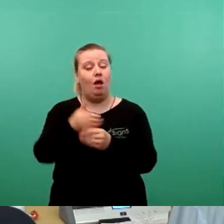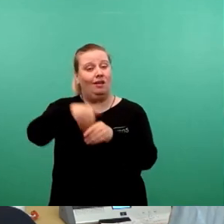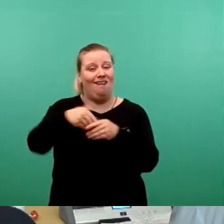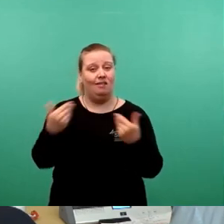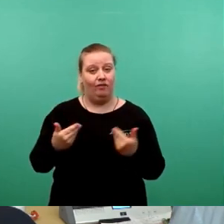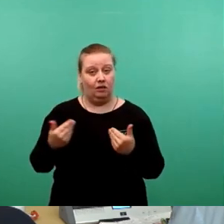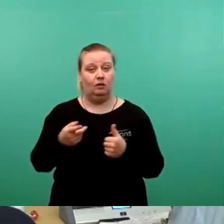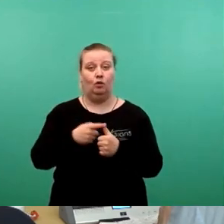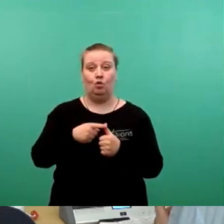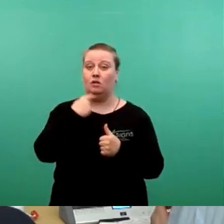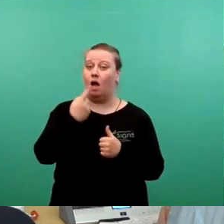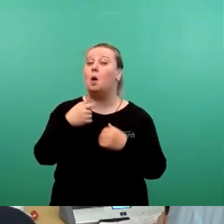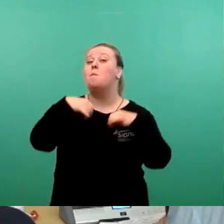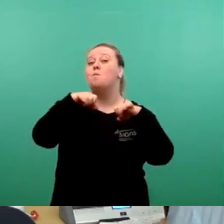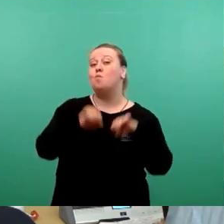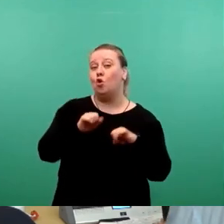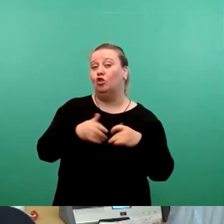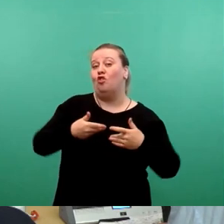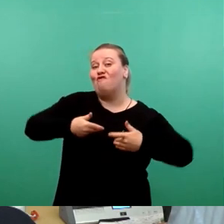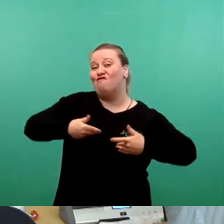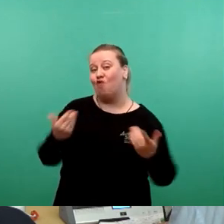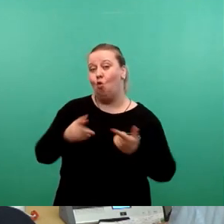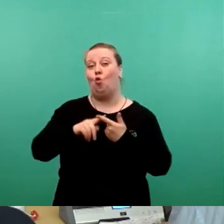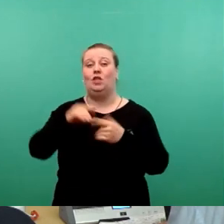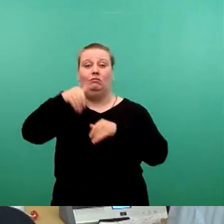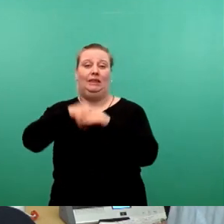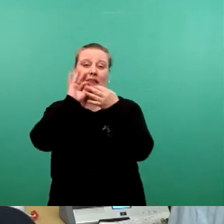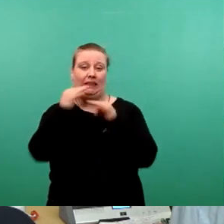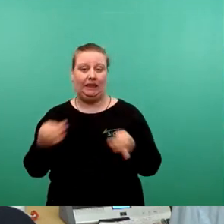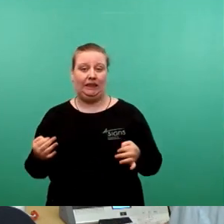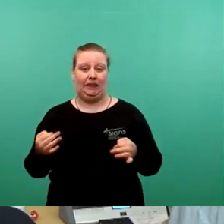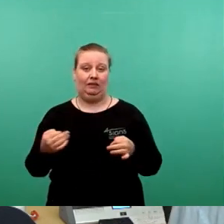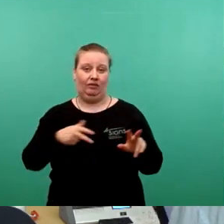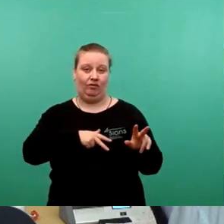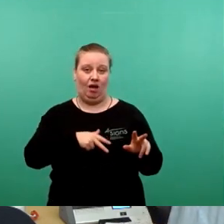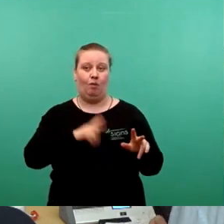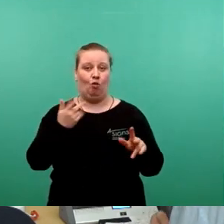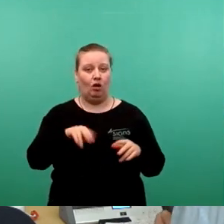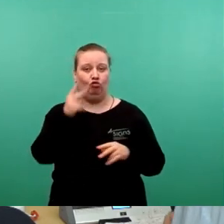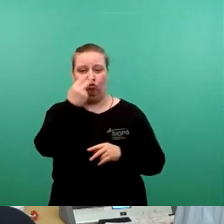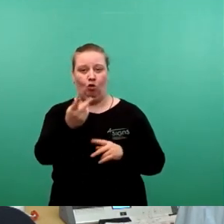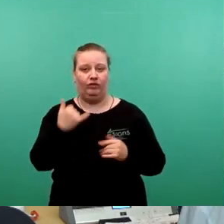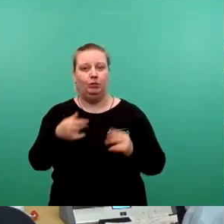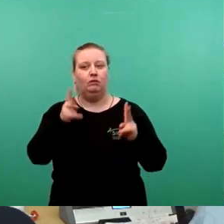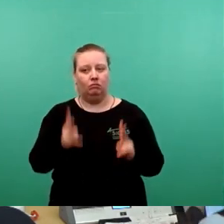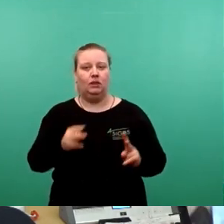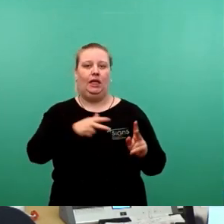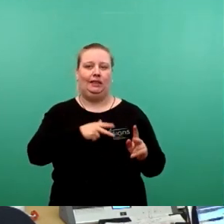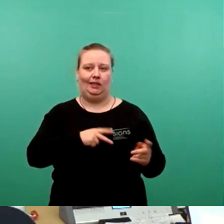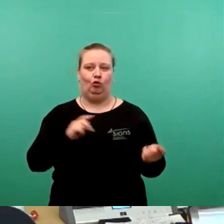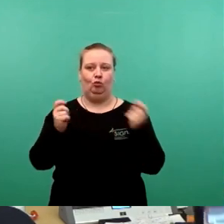nur sagen, dort könnte man es machen oder wird sie umfassender tatsächlich das Ganze auch betrachten mit einem Realisierungshorizont?